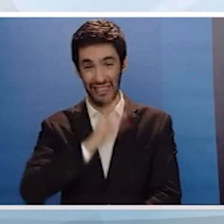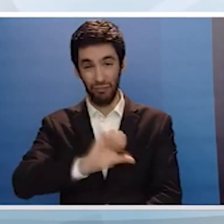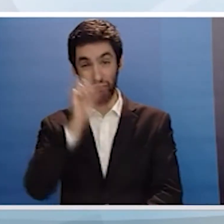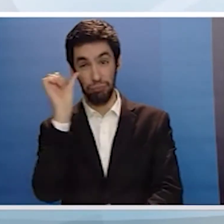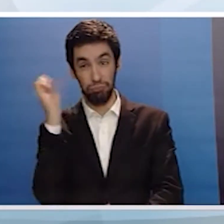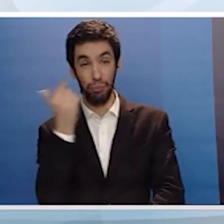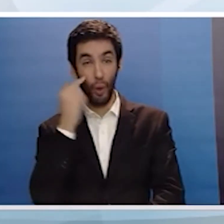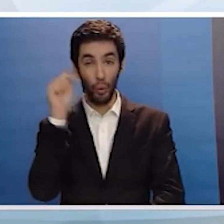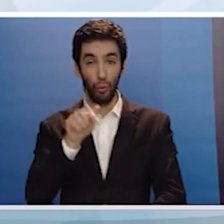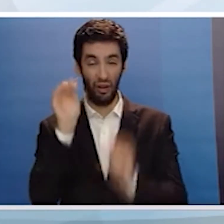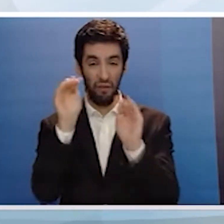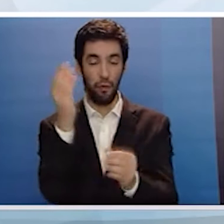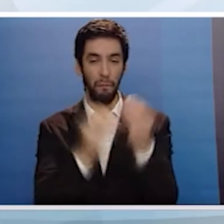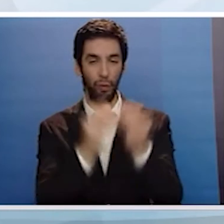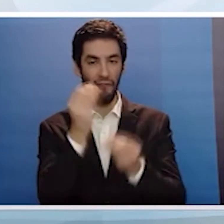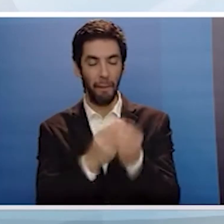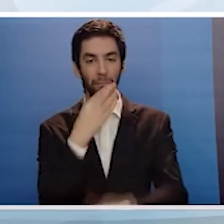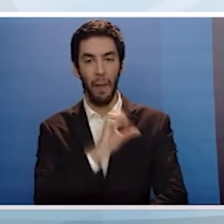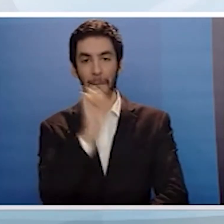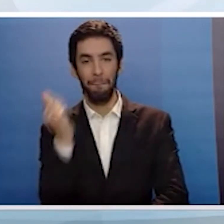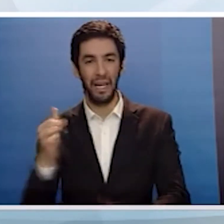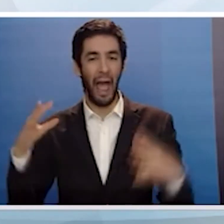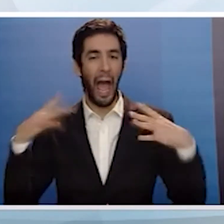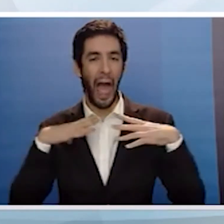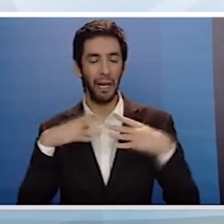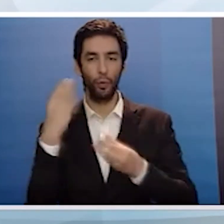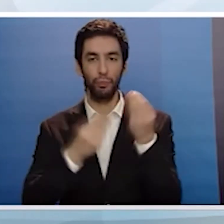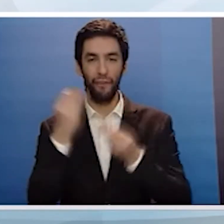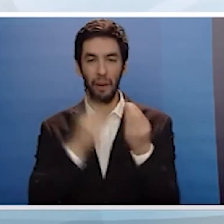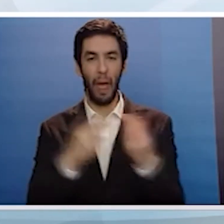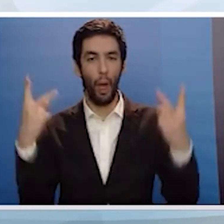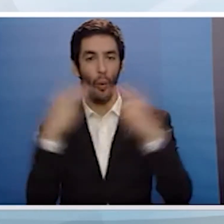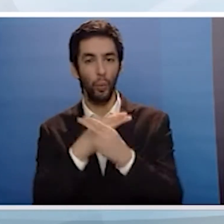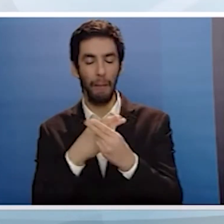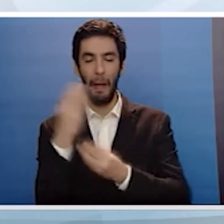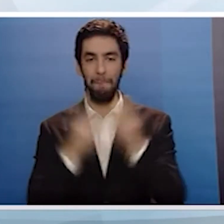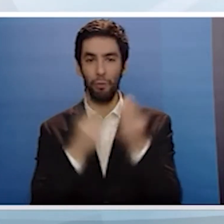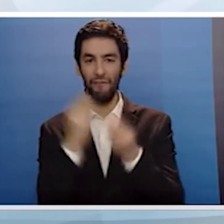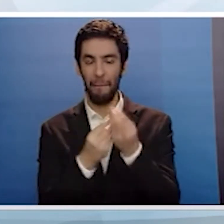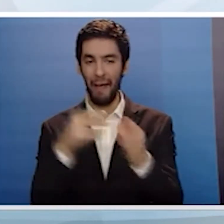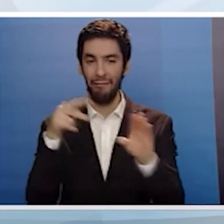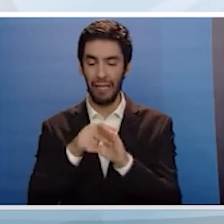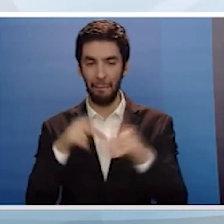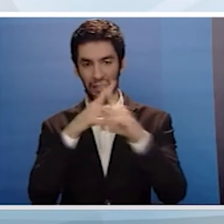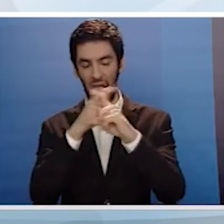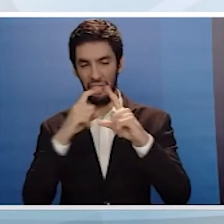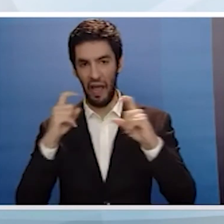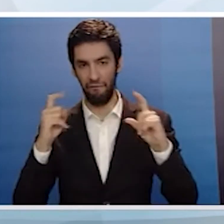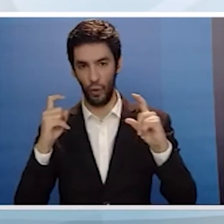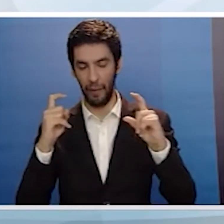κρίση είτε λόγω ανεργίας, είτε λόγω κουρέματος είτε λόγω απορρόφησης των καταθέσιών τους υπό τη μορφή των αξιογράφων.